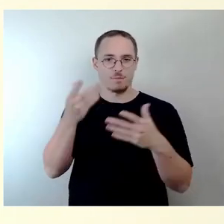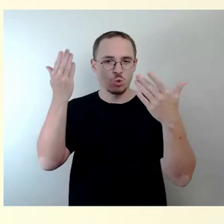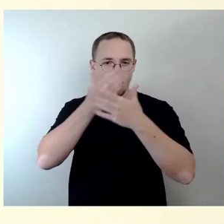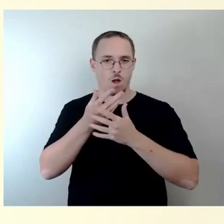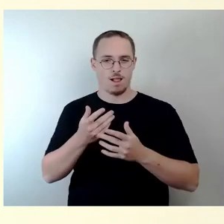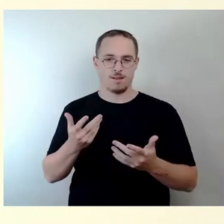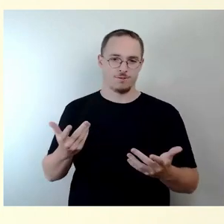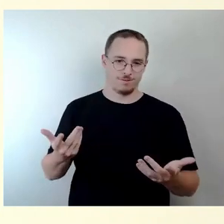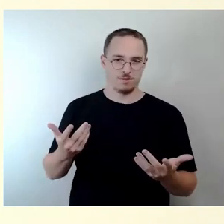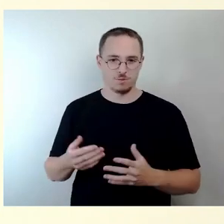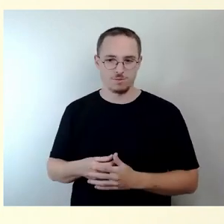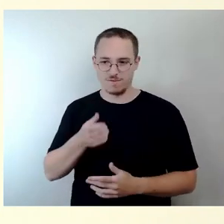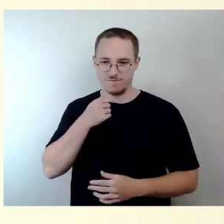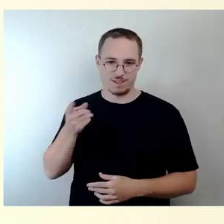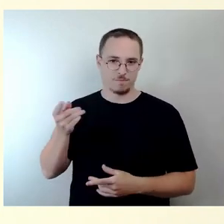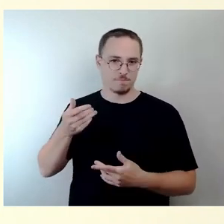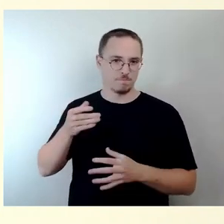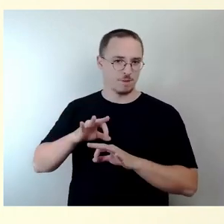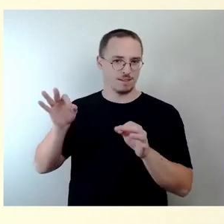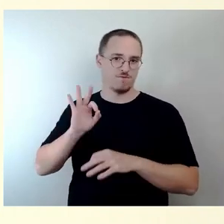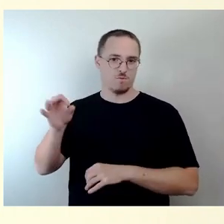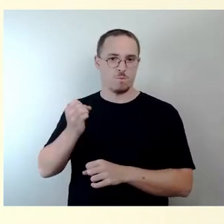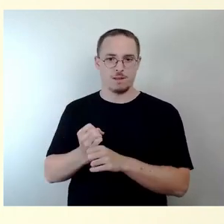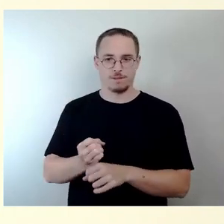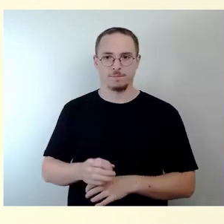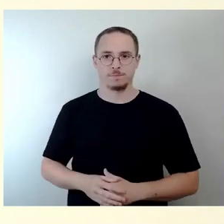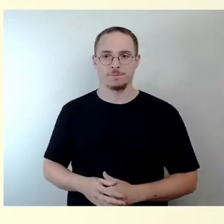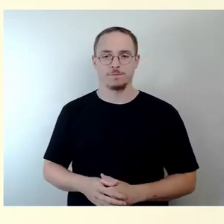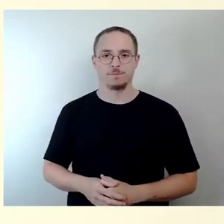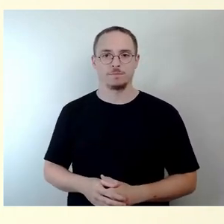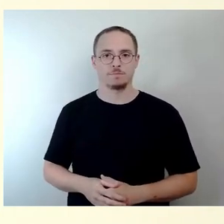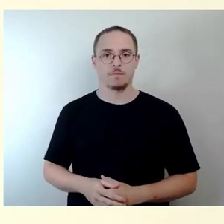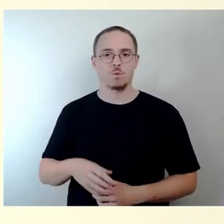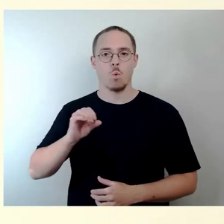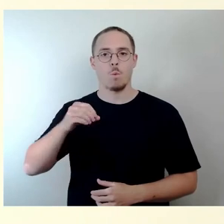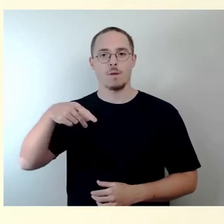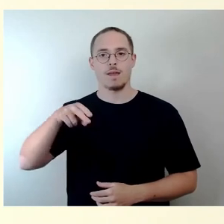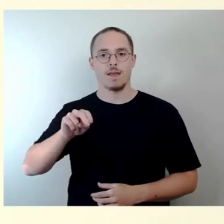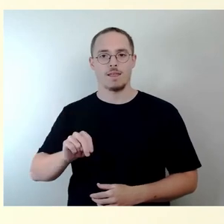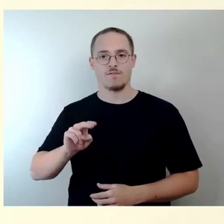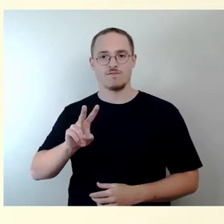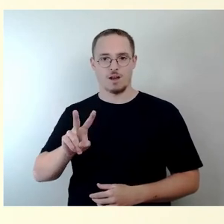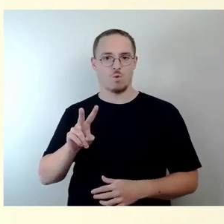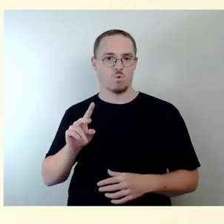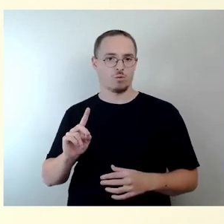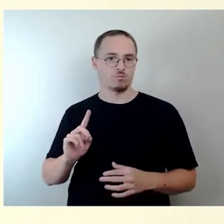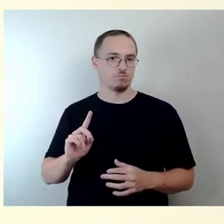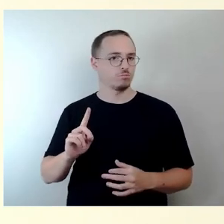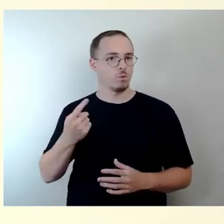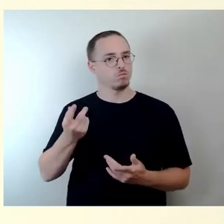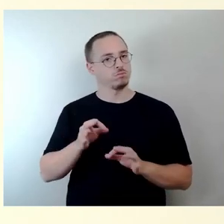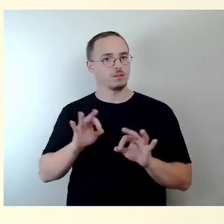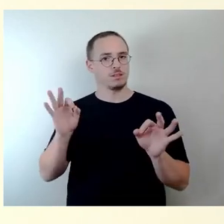den ÖPNV deutlich besser im Quartier. An den